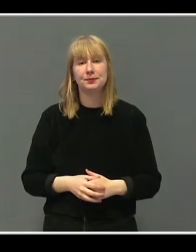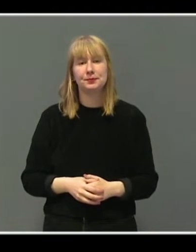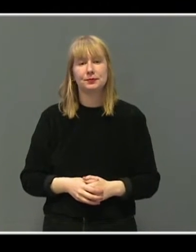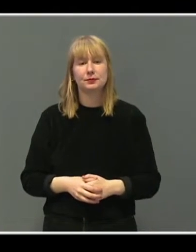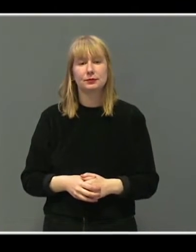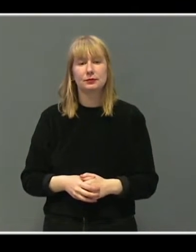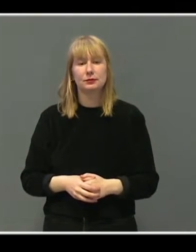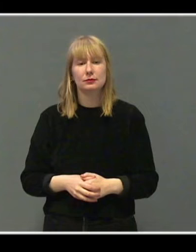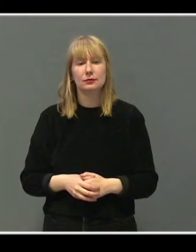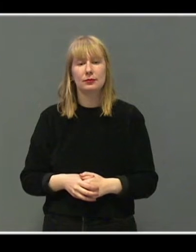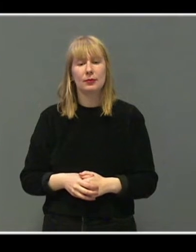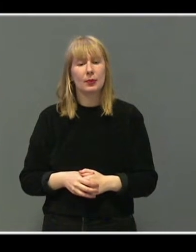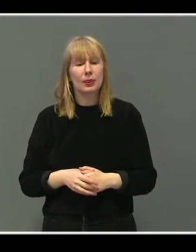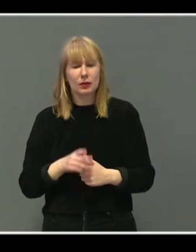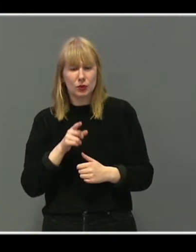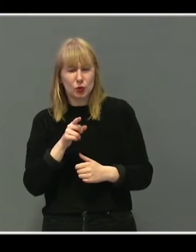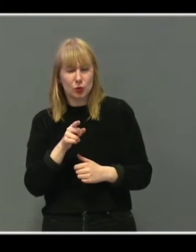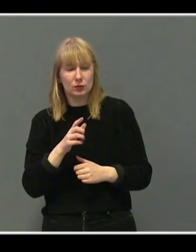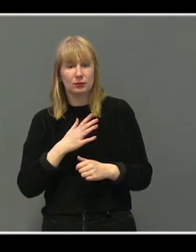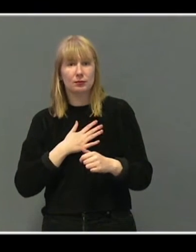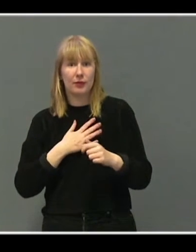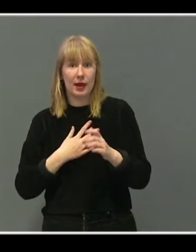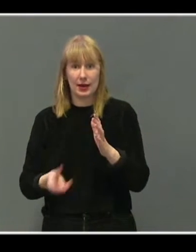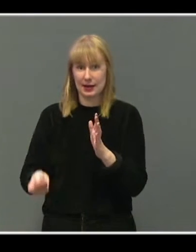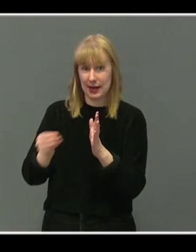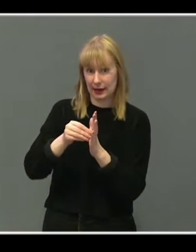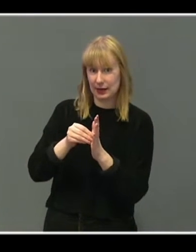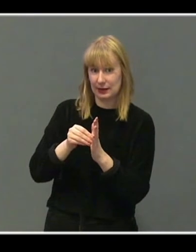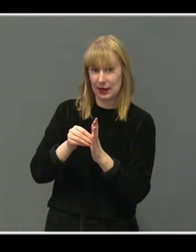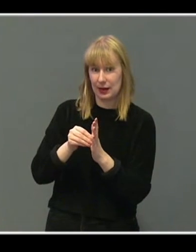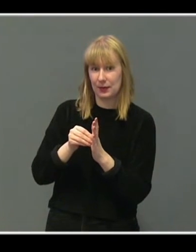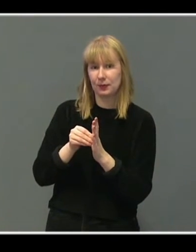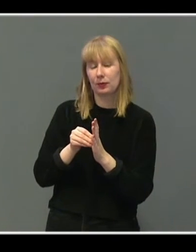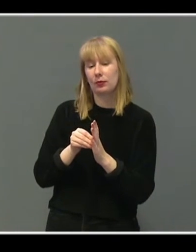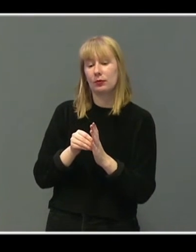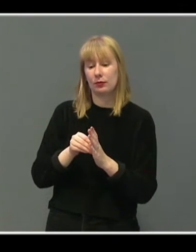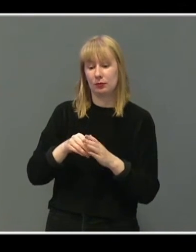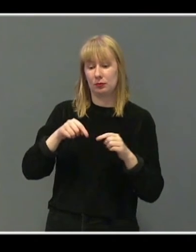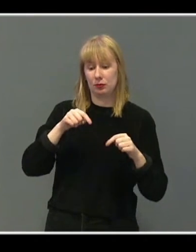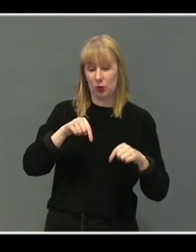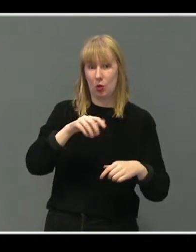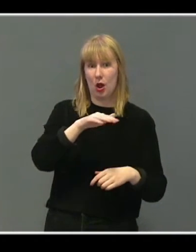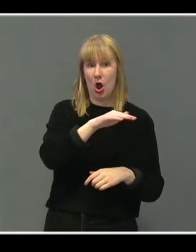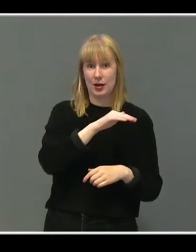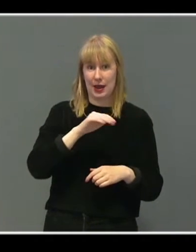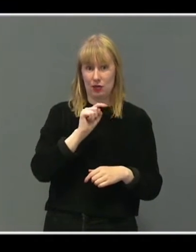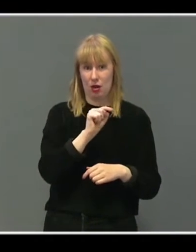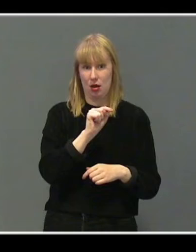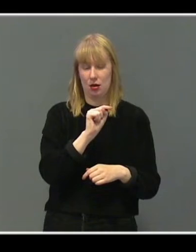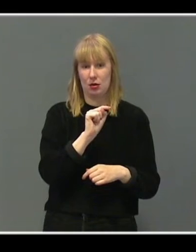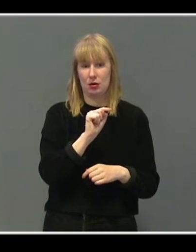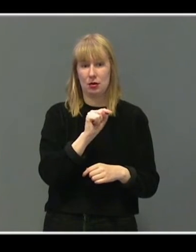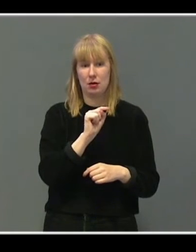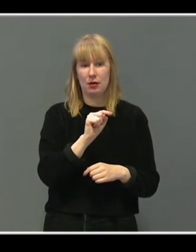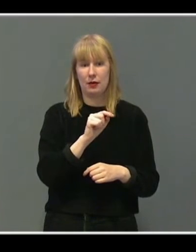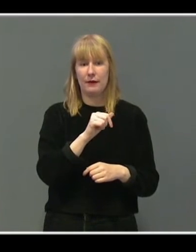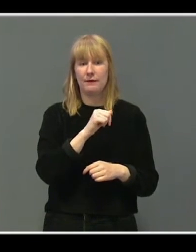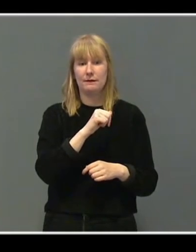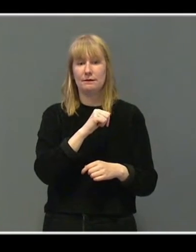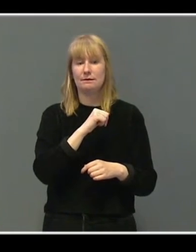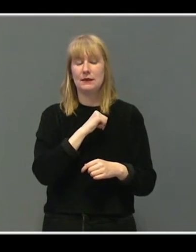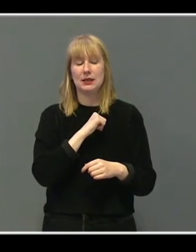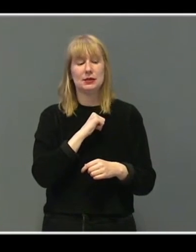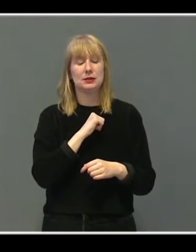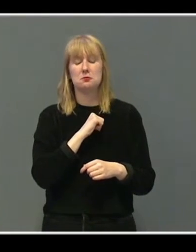Hva tenker du om det? Jeg tenkte bare ville legge til at den arenaen her, som veldig mange er på, hvis du lukker